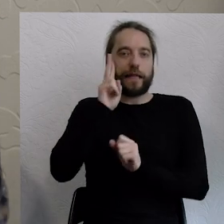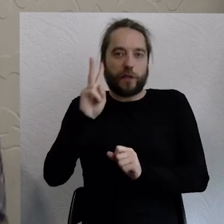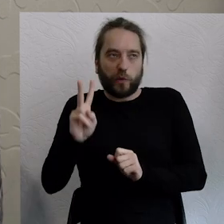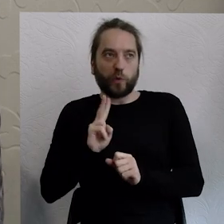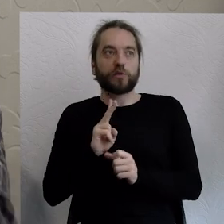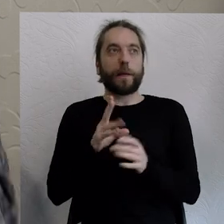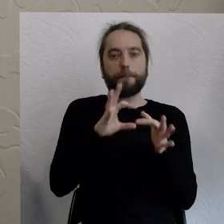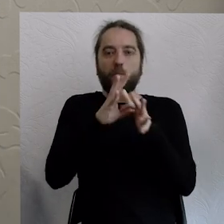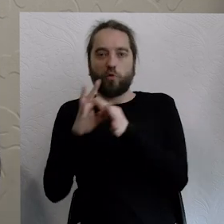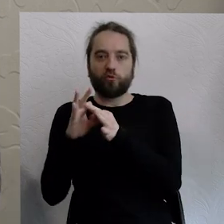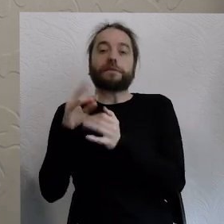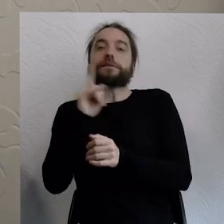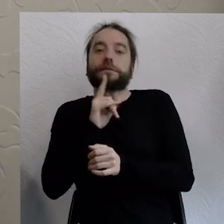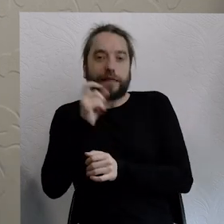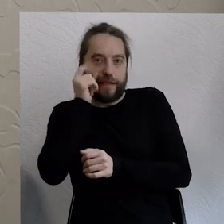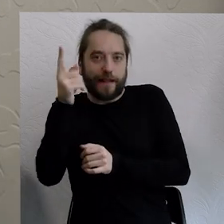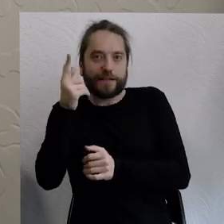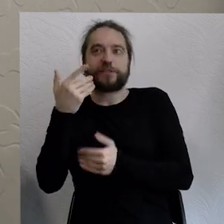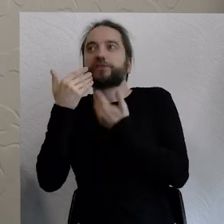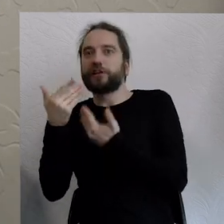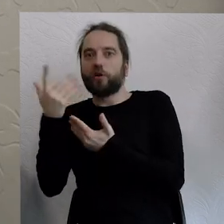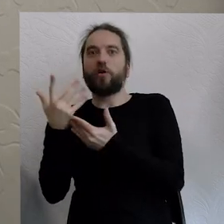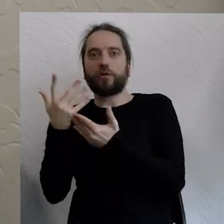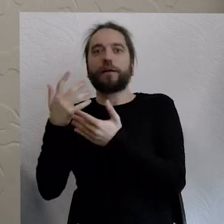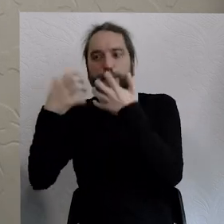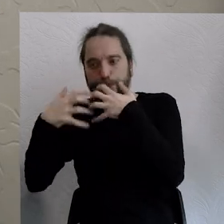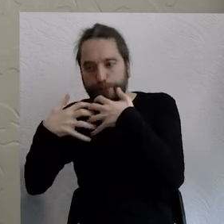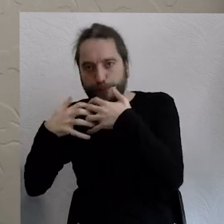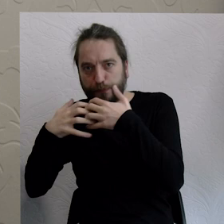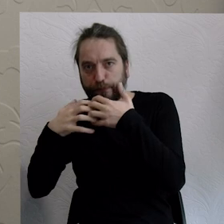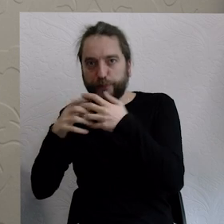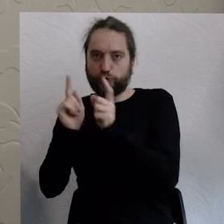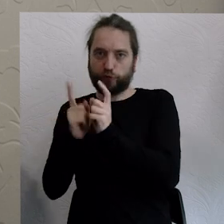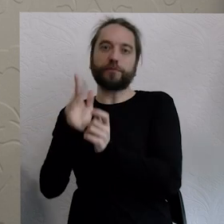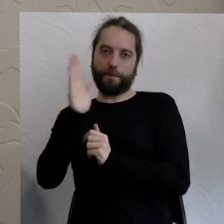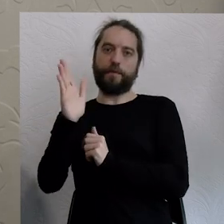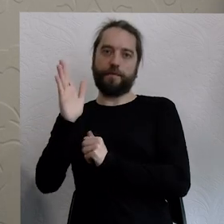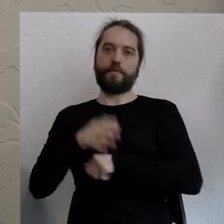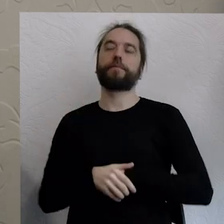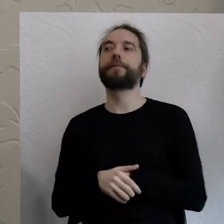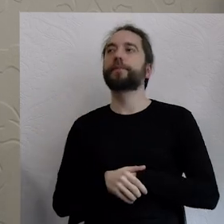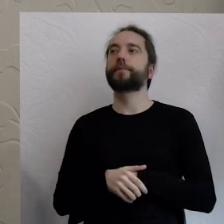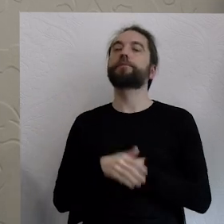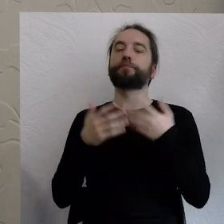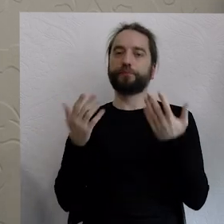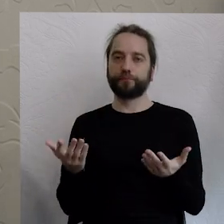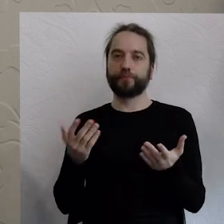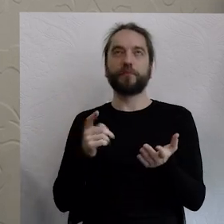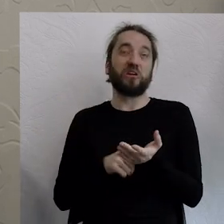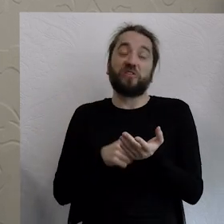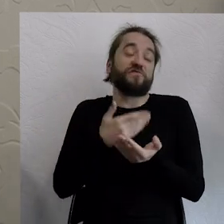która umożliwiłaby efektywniej przetwarzać te zasoby wiedzy. Także, więc to jest oczywiście